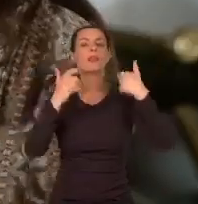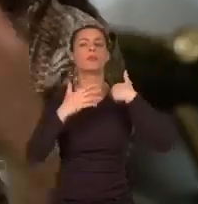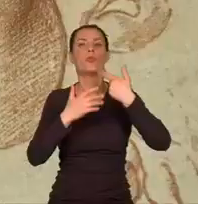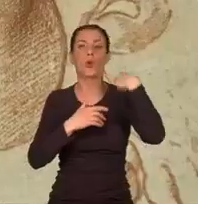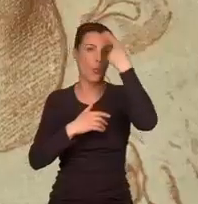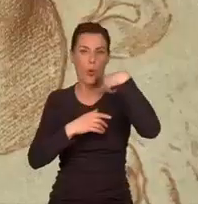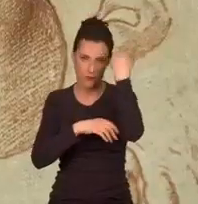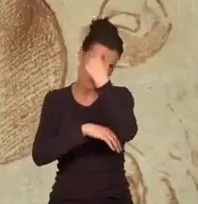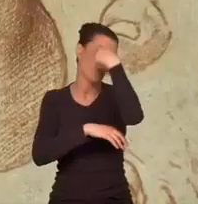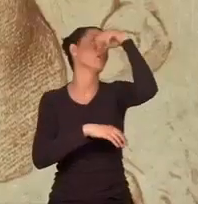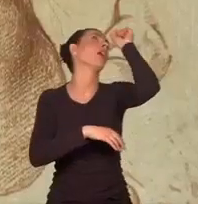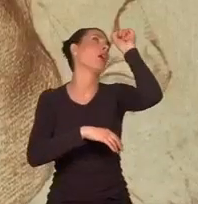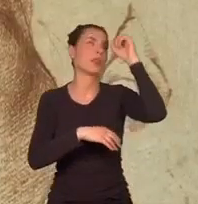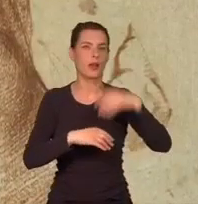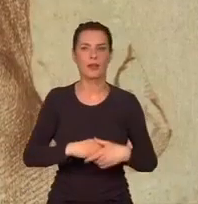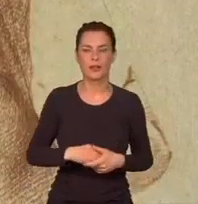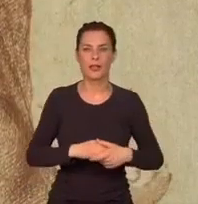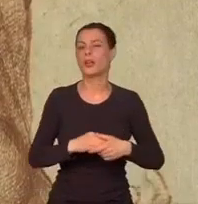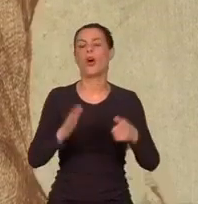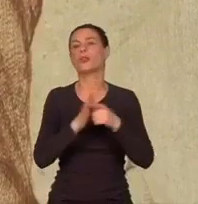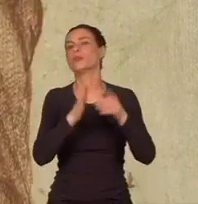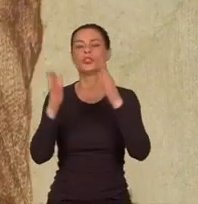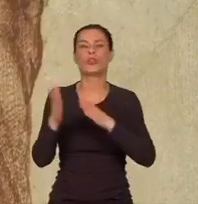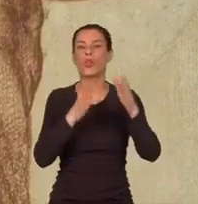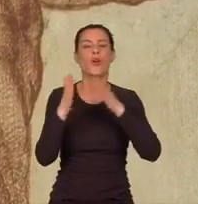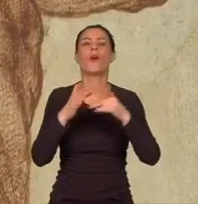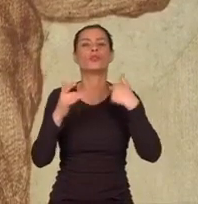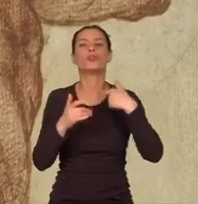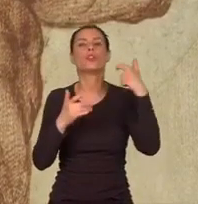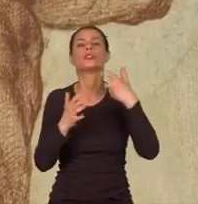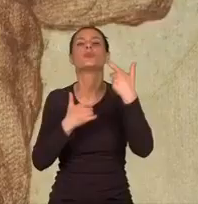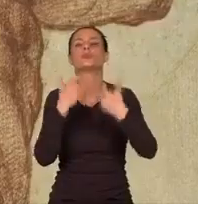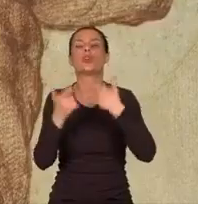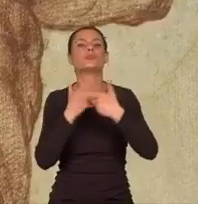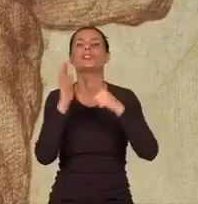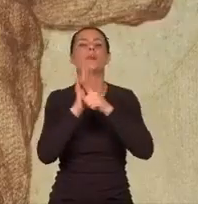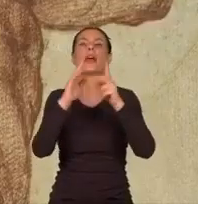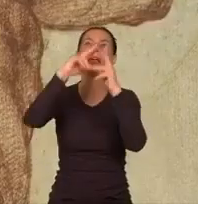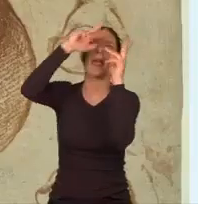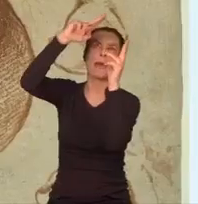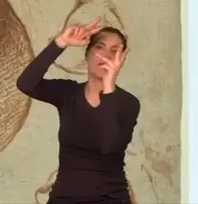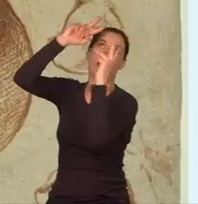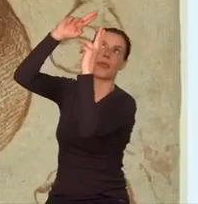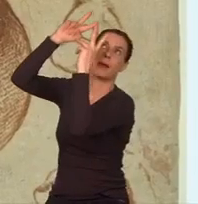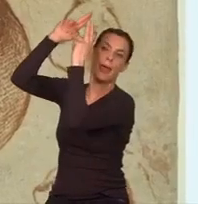odchyloną głową. Przygotował rysunki tego, co dokładnie miało się dziać w każdej sekcji sklepienia.